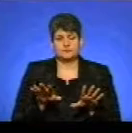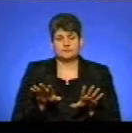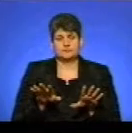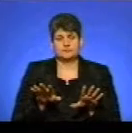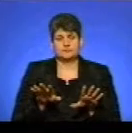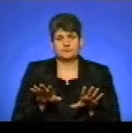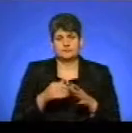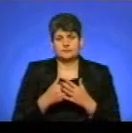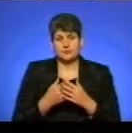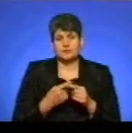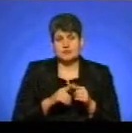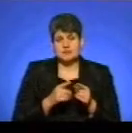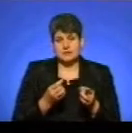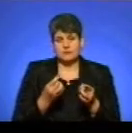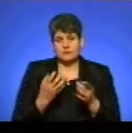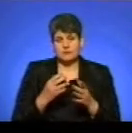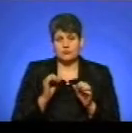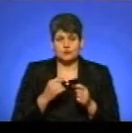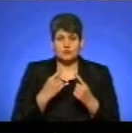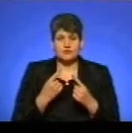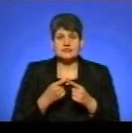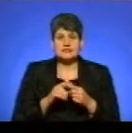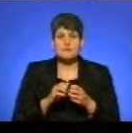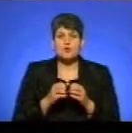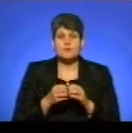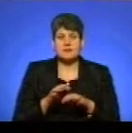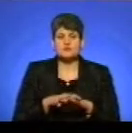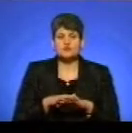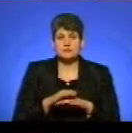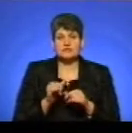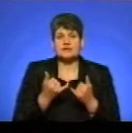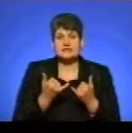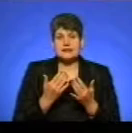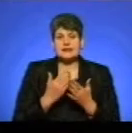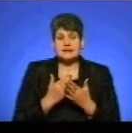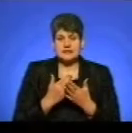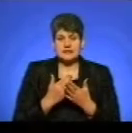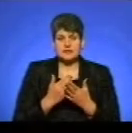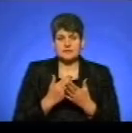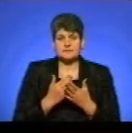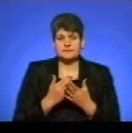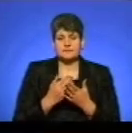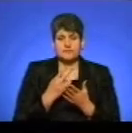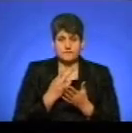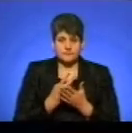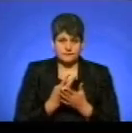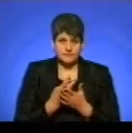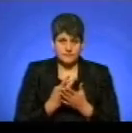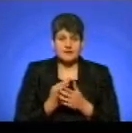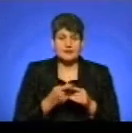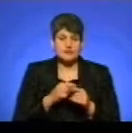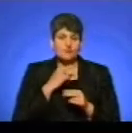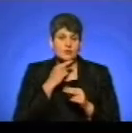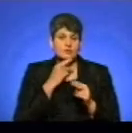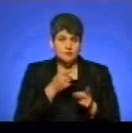Тобто, це просто, ми ще можемо говорити, що це проблема в суспільстві, вона зараз є викрямленою. На це звертається увага, на це